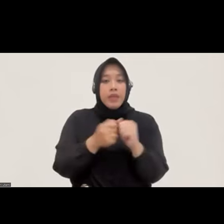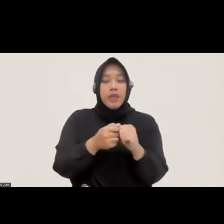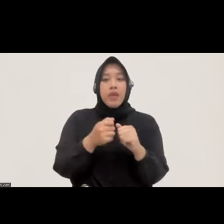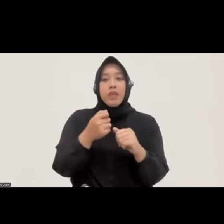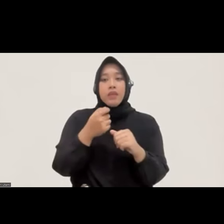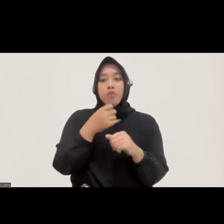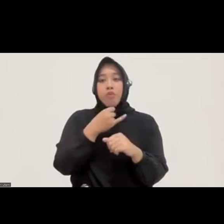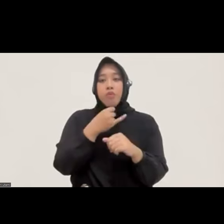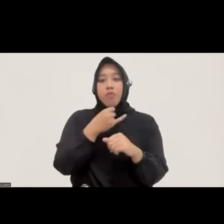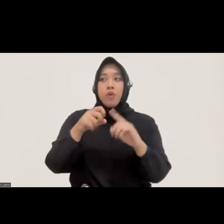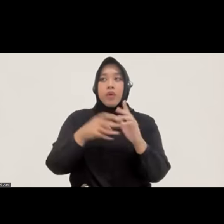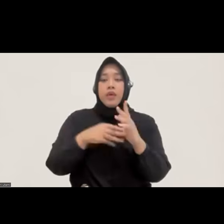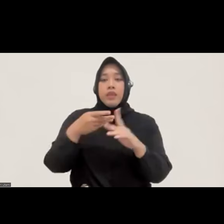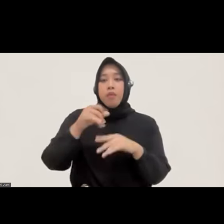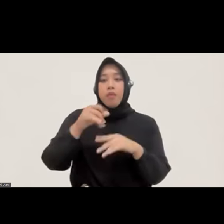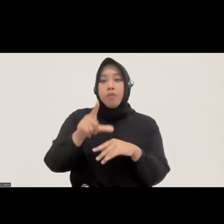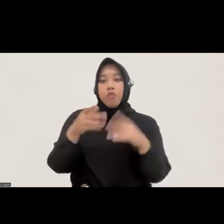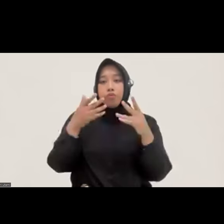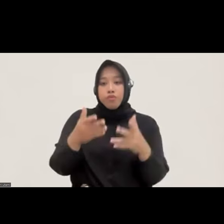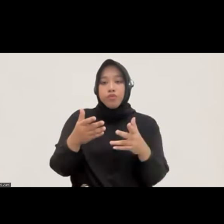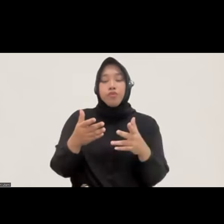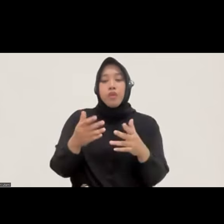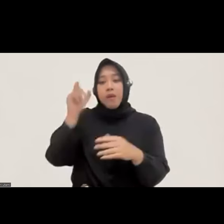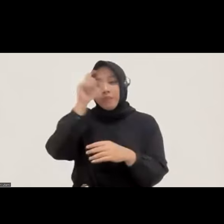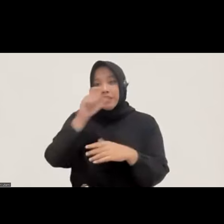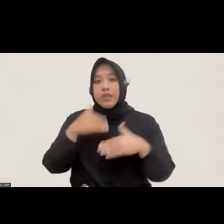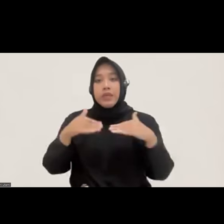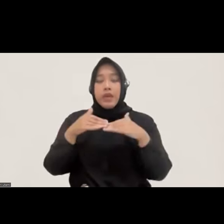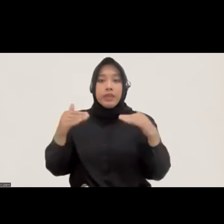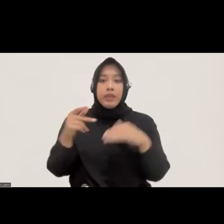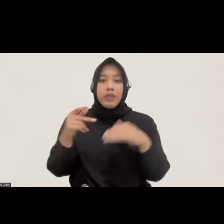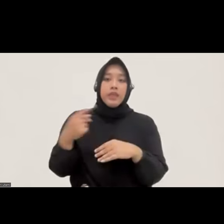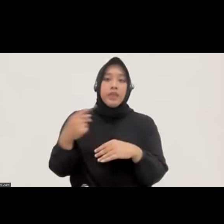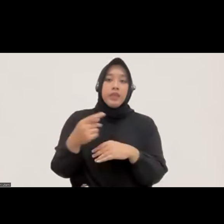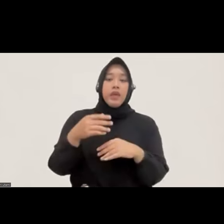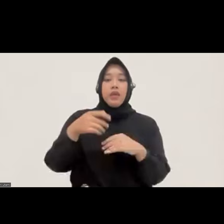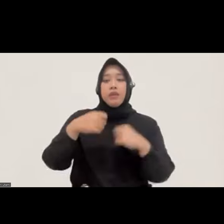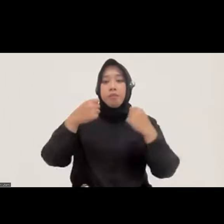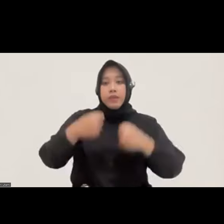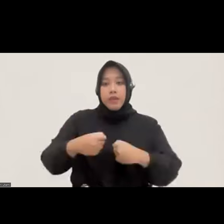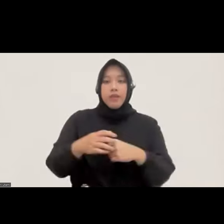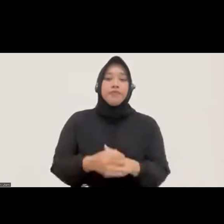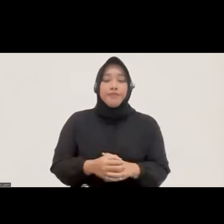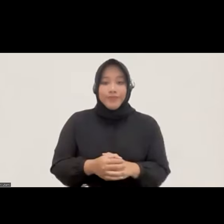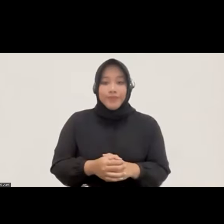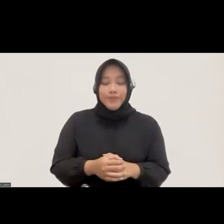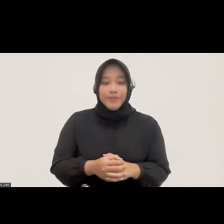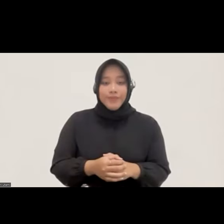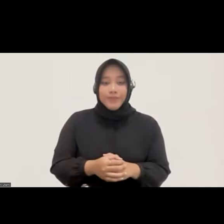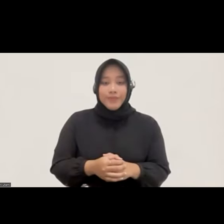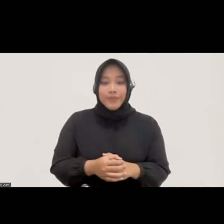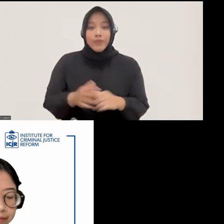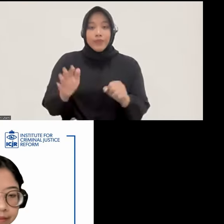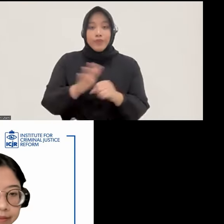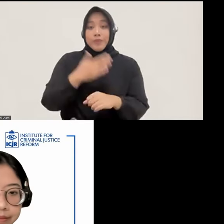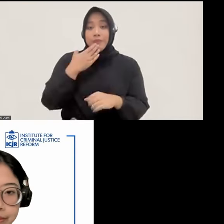diterapkan bagi pencari keadaan kita di peradaan pidana begitu saya kembalikan ke Mbak Johone terima kasih banyak Bapak Ibu